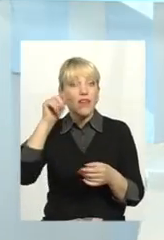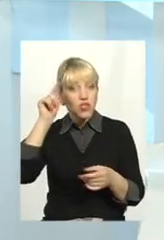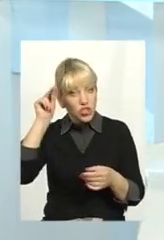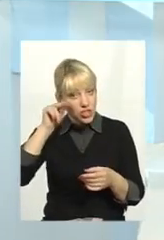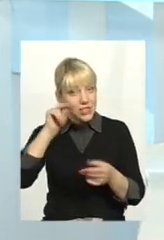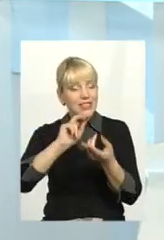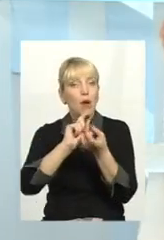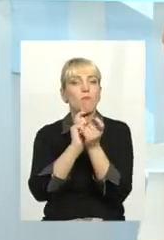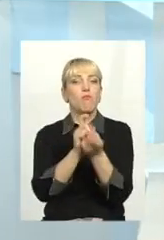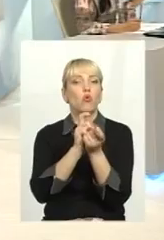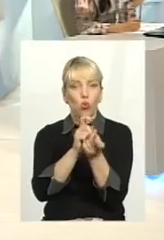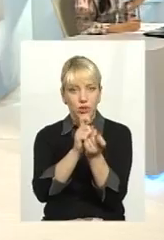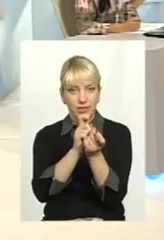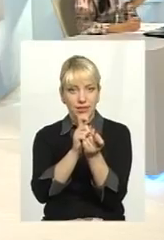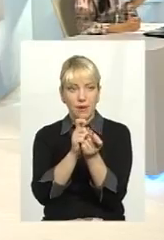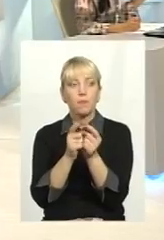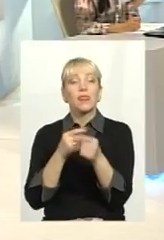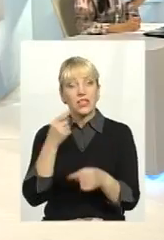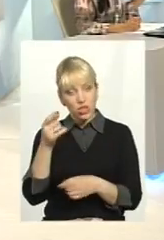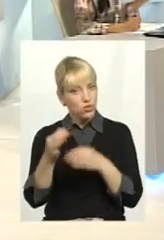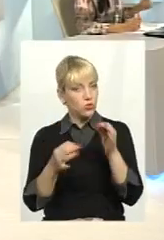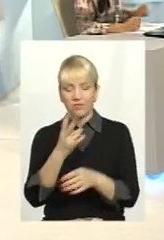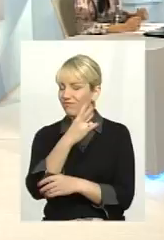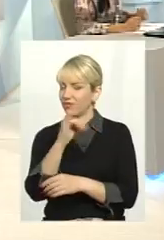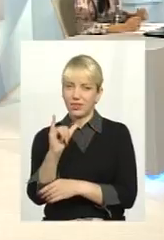вдасться, ну значить ми... Через суди? Ні.